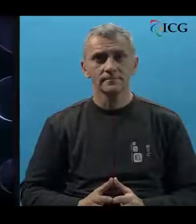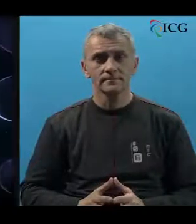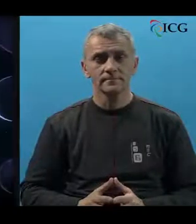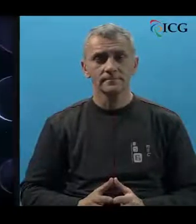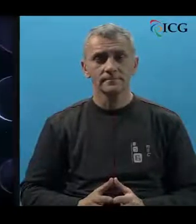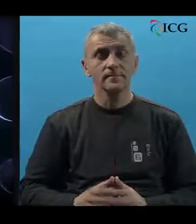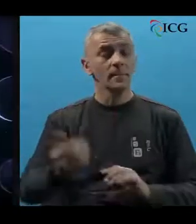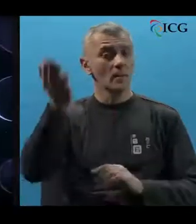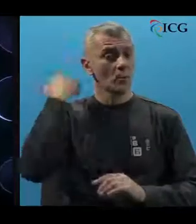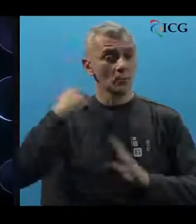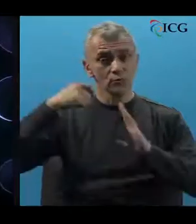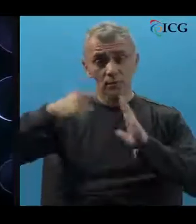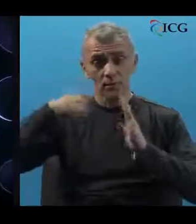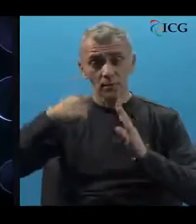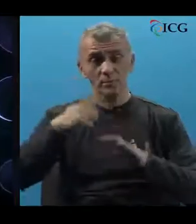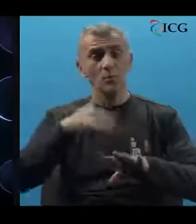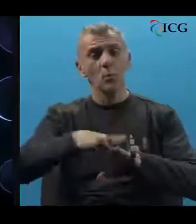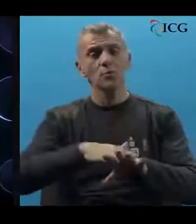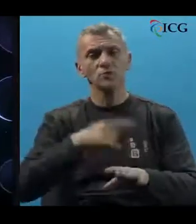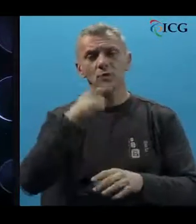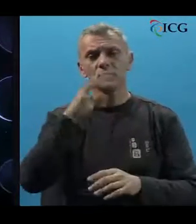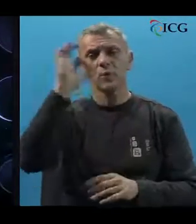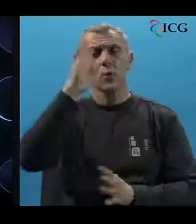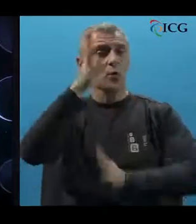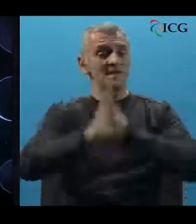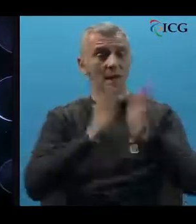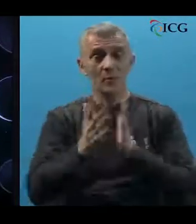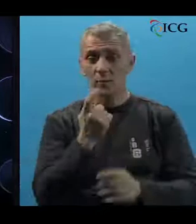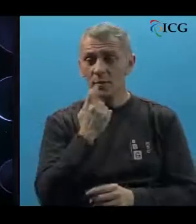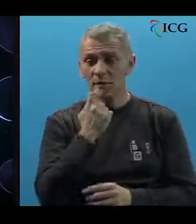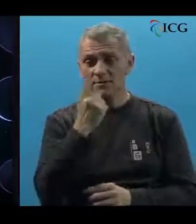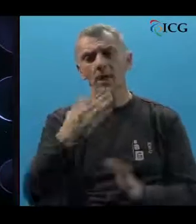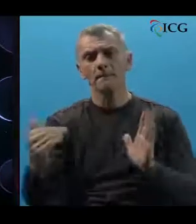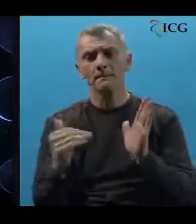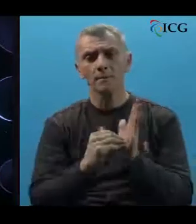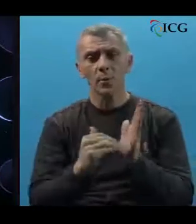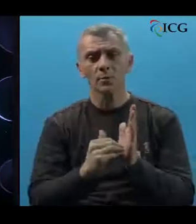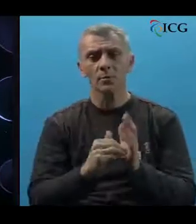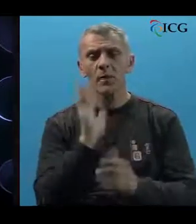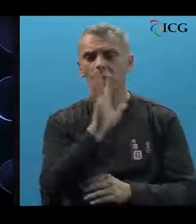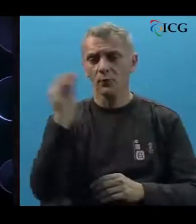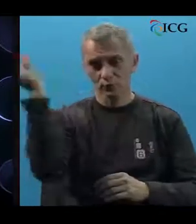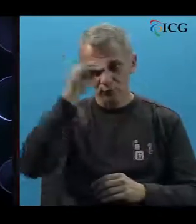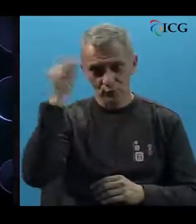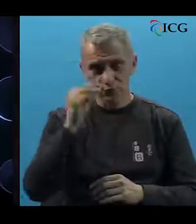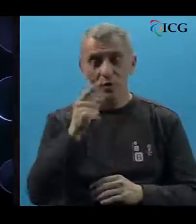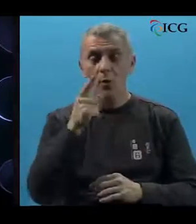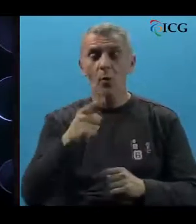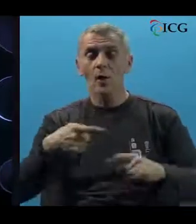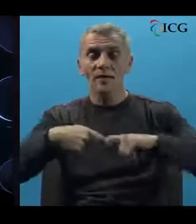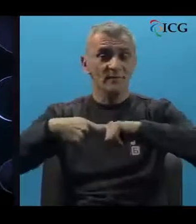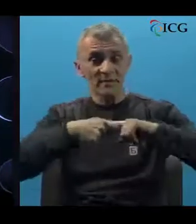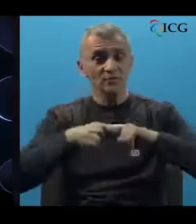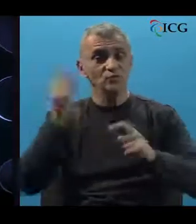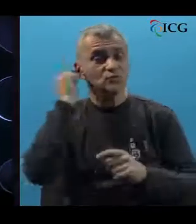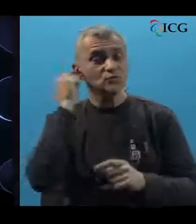U prošloj emisiji počeli smo govoriti o znakovnom jeziku i potrebi njegovog učenja, jer on spaja